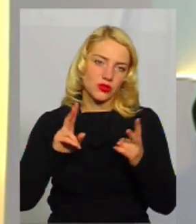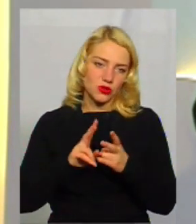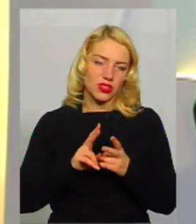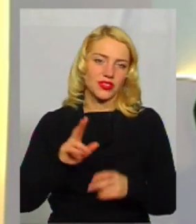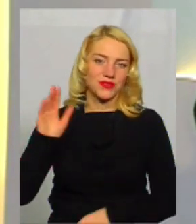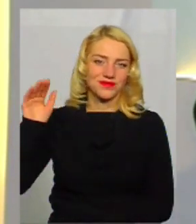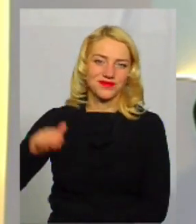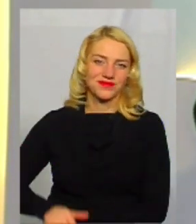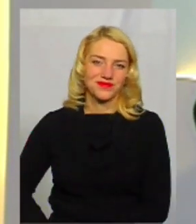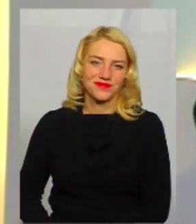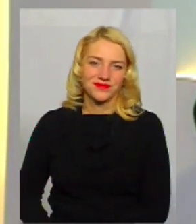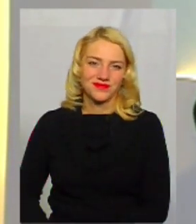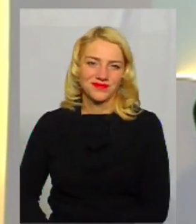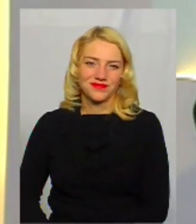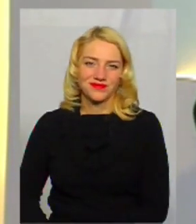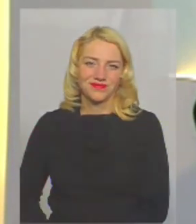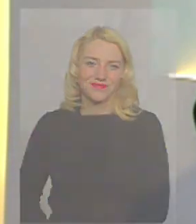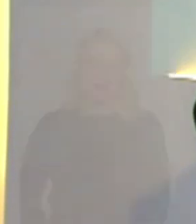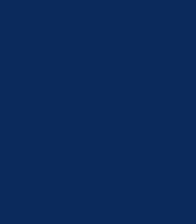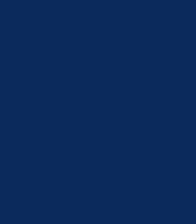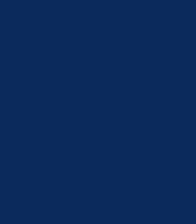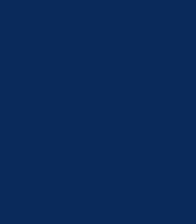у наступні темі дня. Здоров'я всім бажаю.